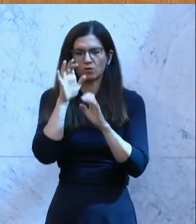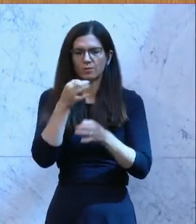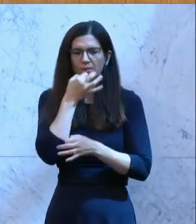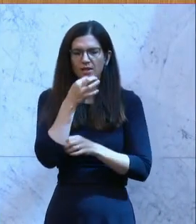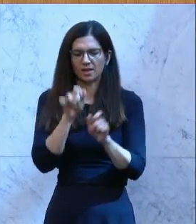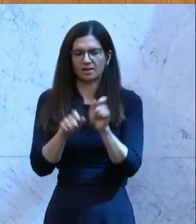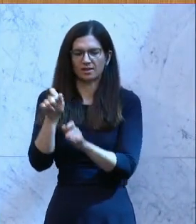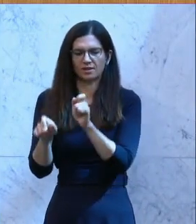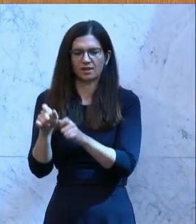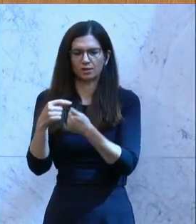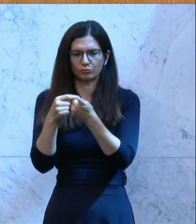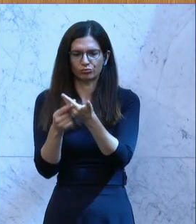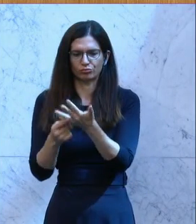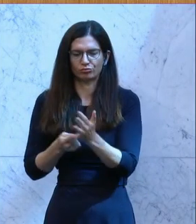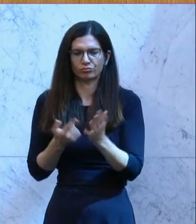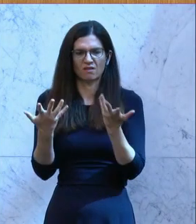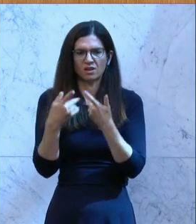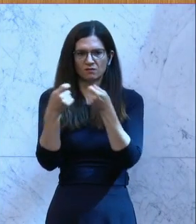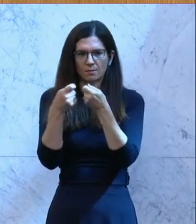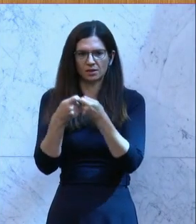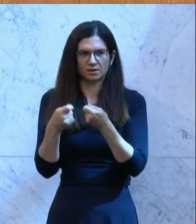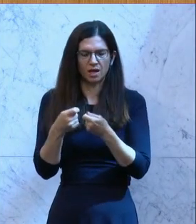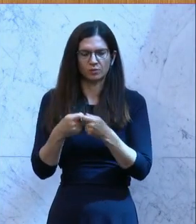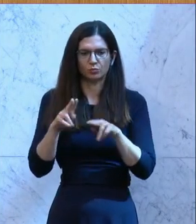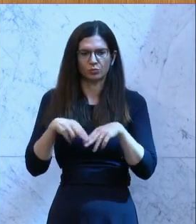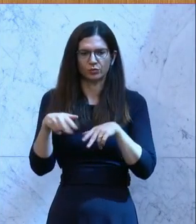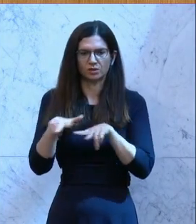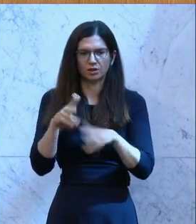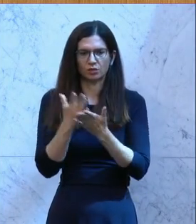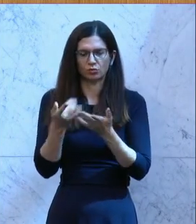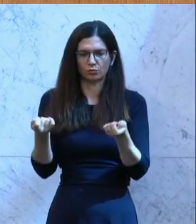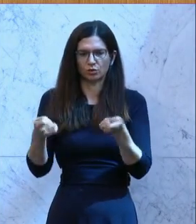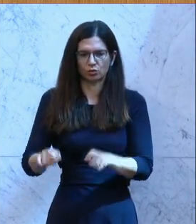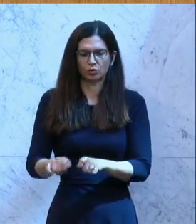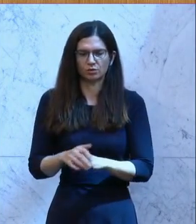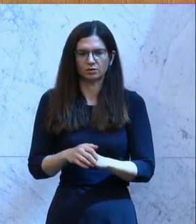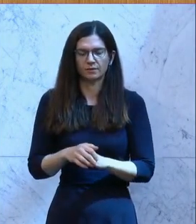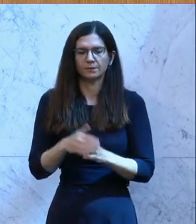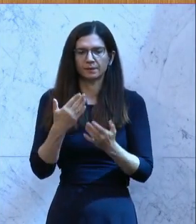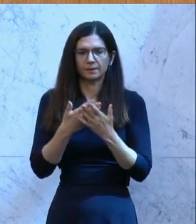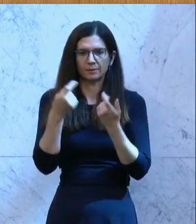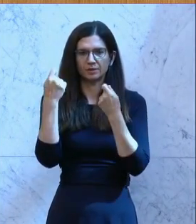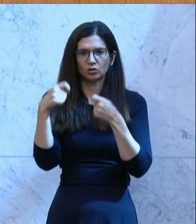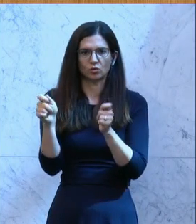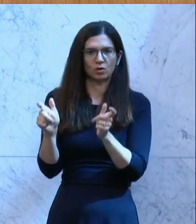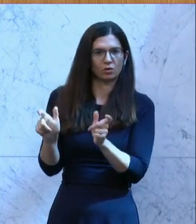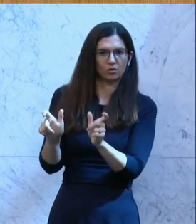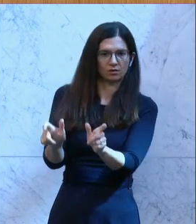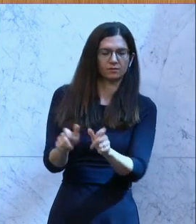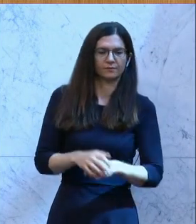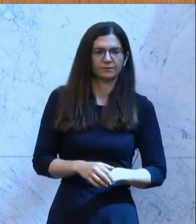haben hier aufgezählt, wie viele Maßnahmen diese Bundesregierung beschlossen hat, um die Teuerung zu bekämpfen,